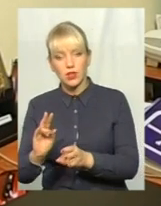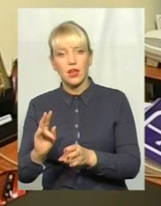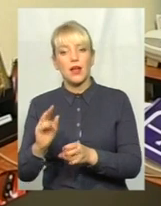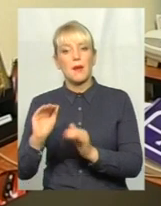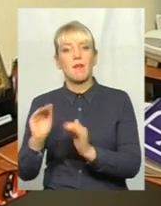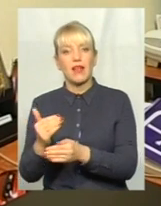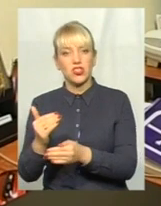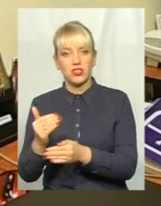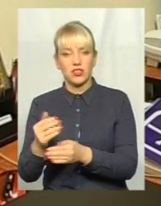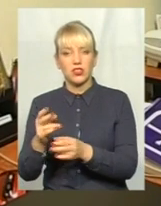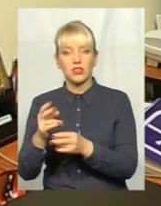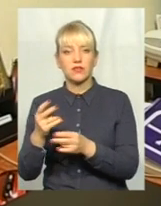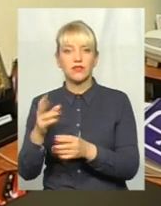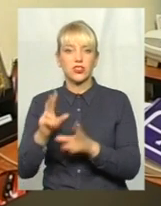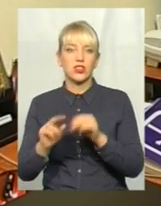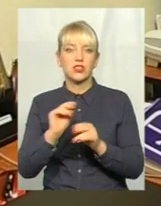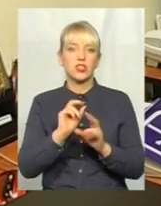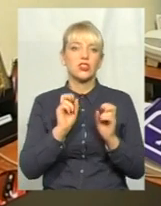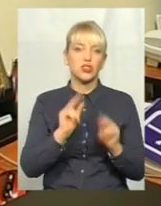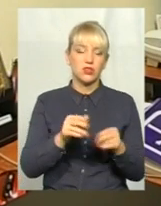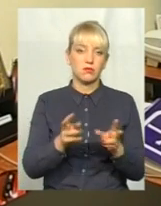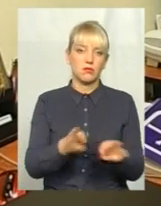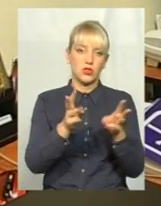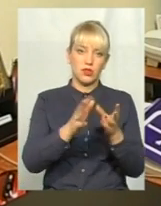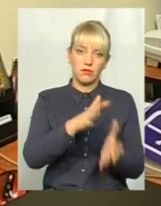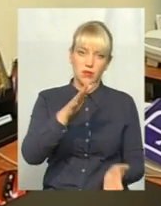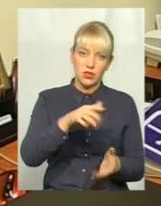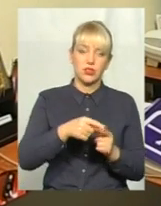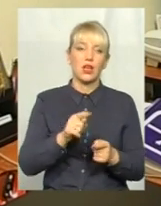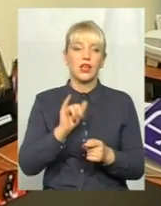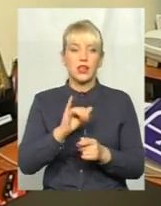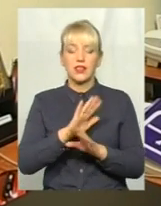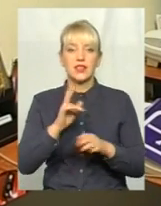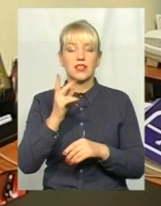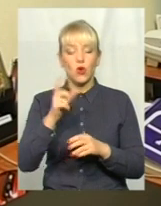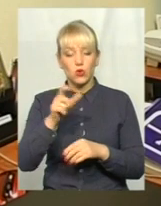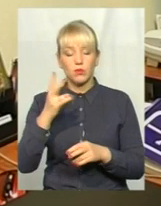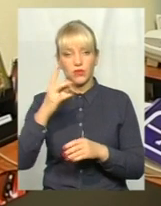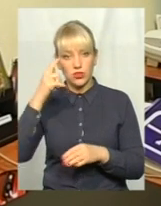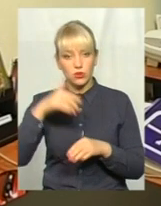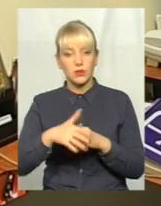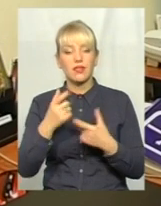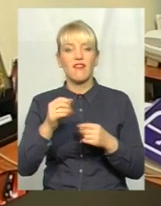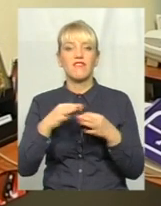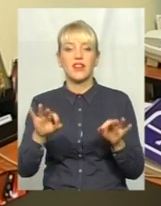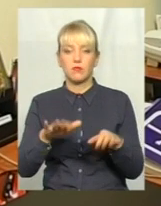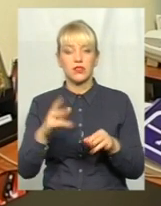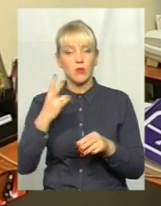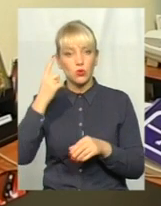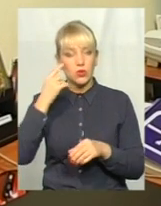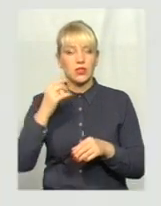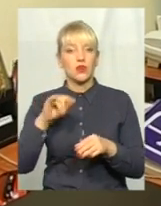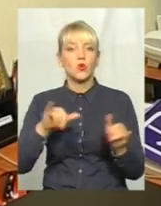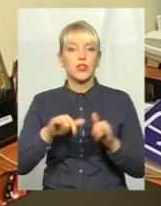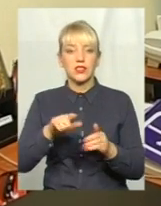спасли будинок, наприклад. Тому люди мають усвідомити, що не завжди можна ставити, є вільне місце. Треба думати, дивитися, куди ти ставиш свій